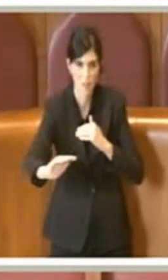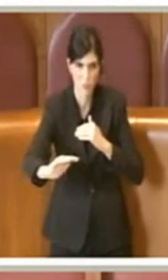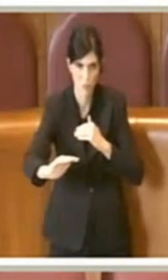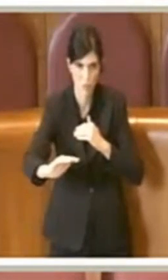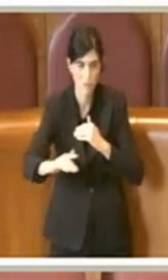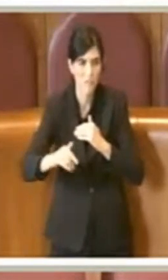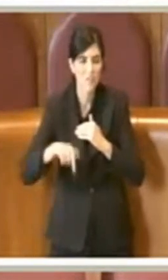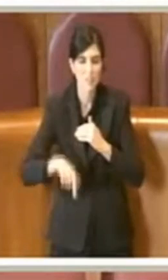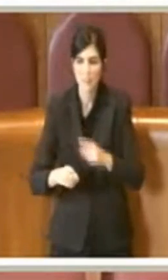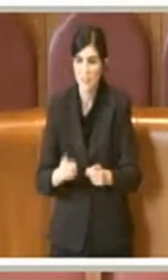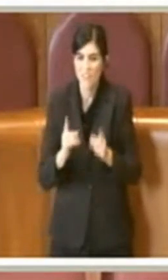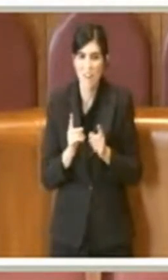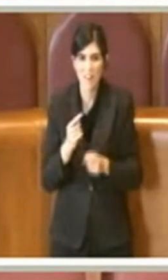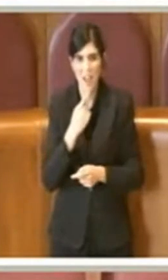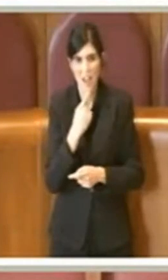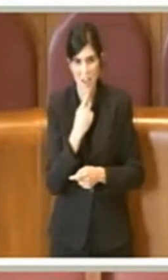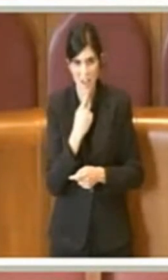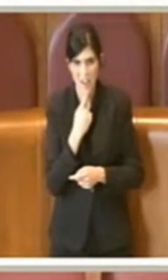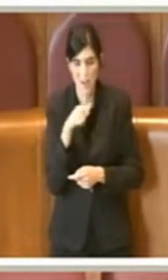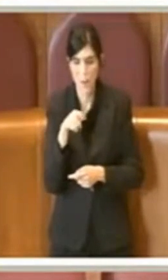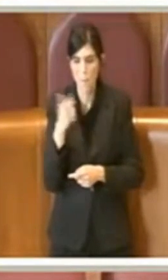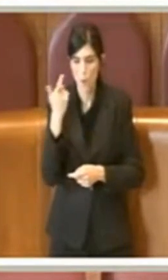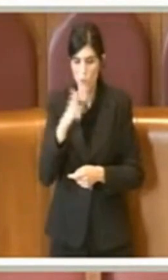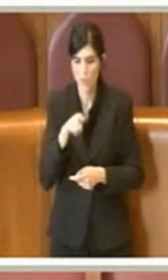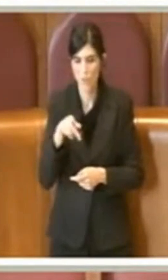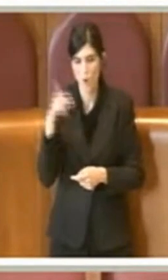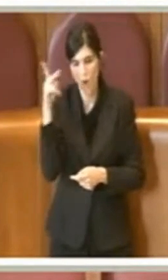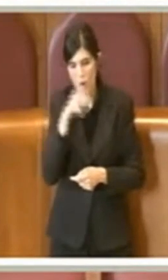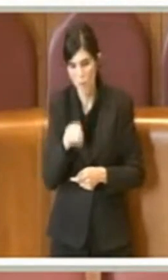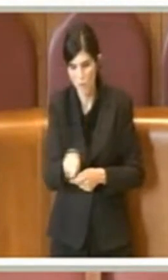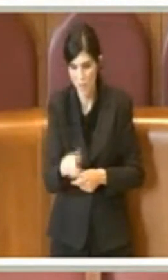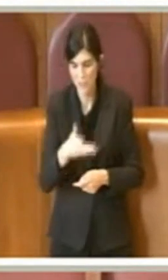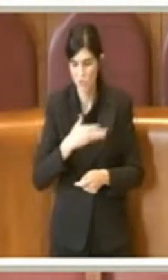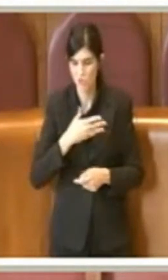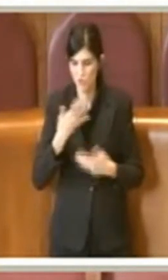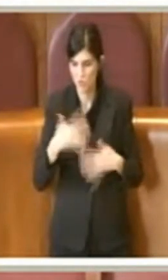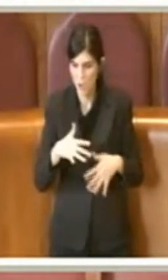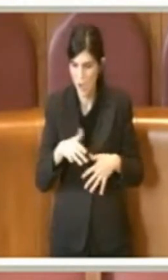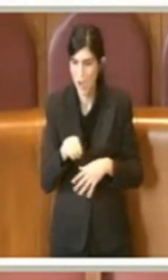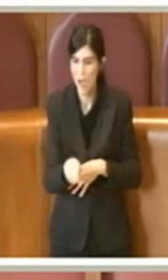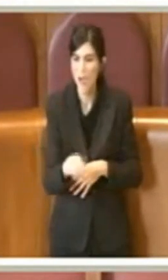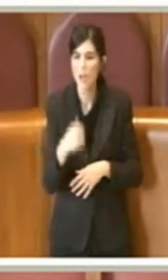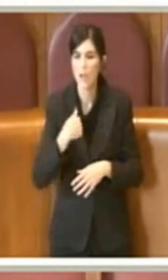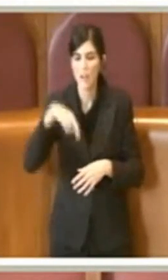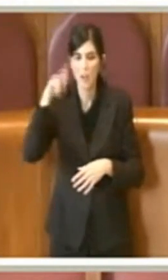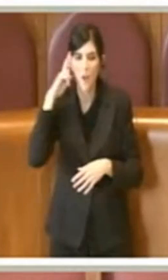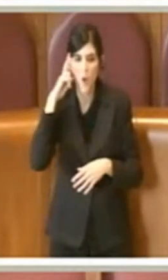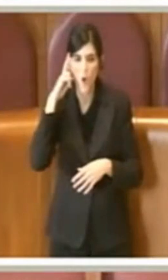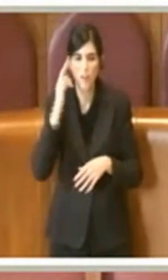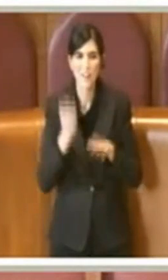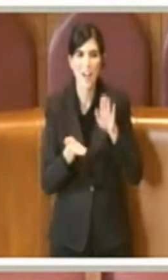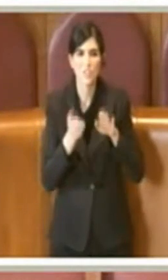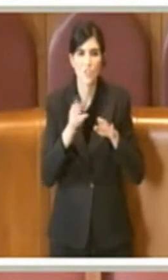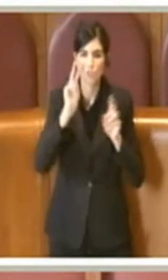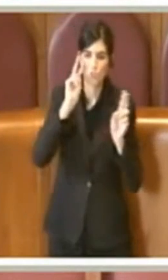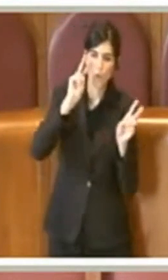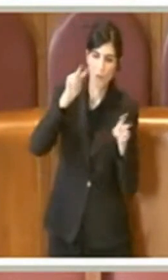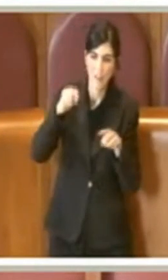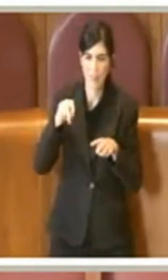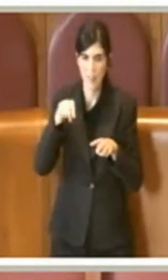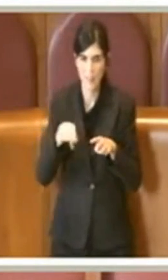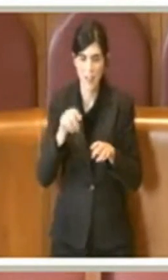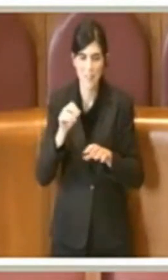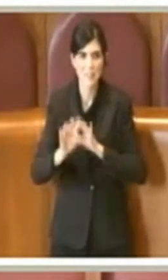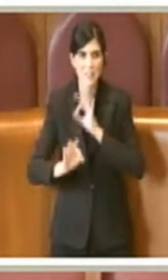Perché questa è una realtà già esistente. Poi ricordiamoci che il nulla osta della soprintendenza e della soprintendenza non vuol dire